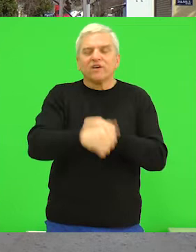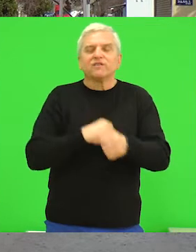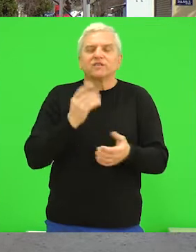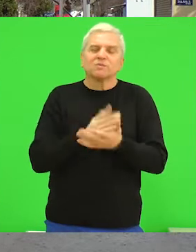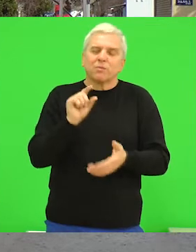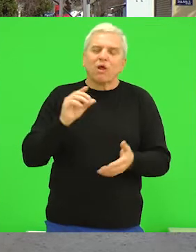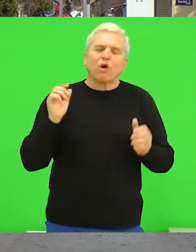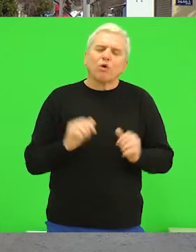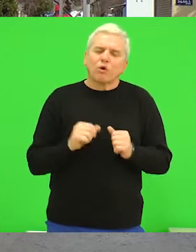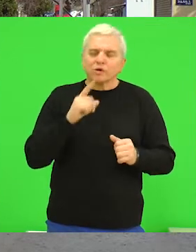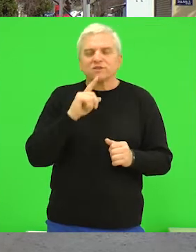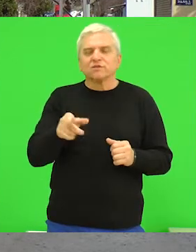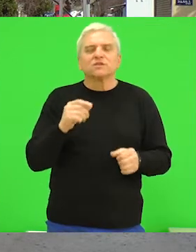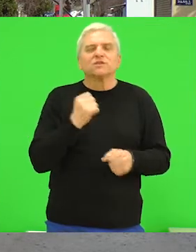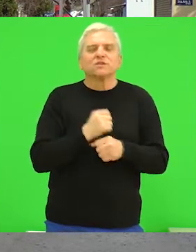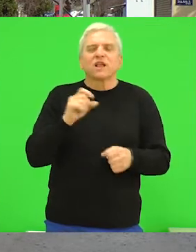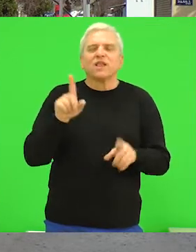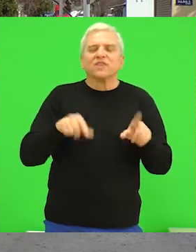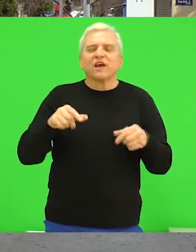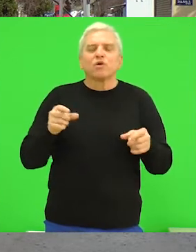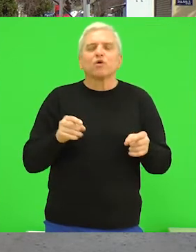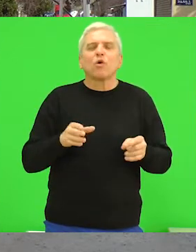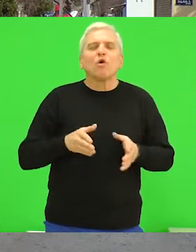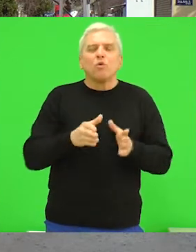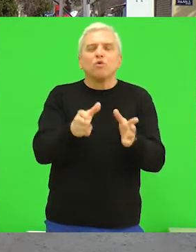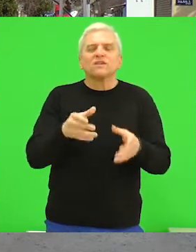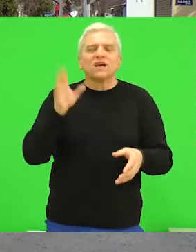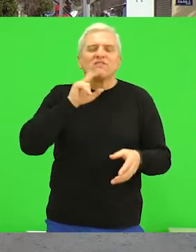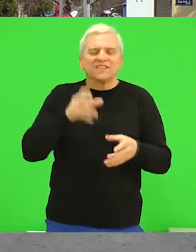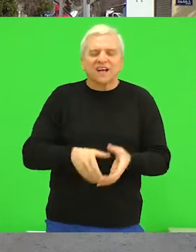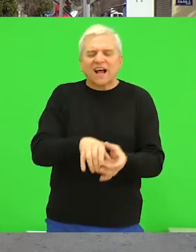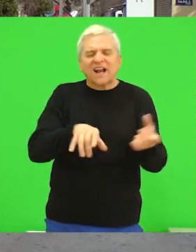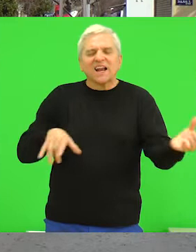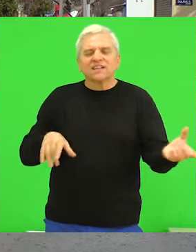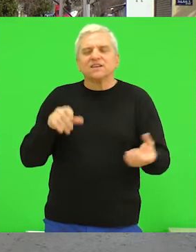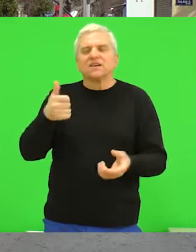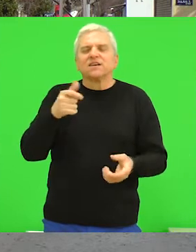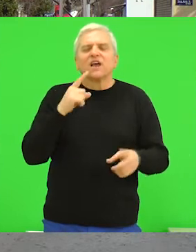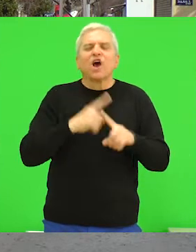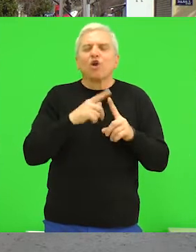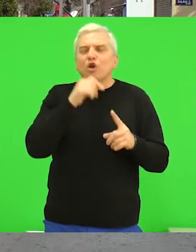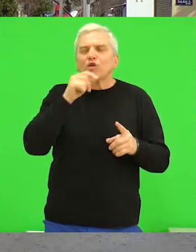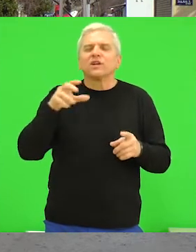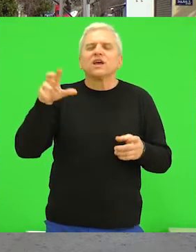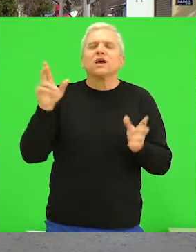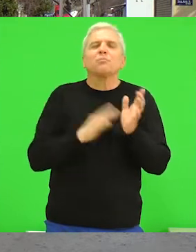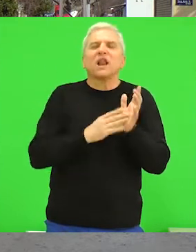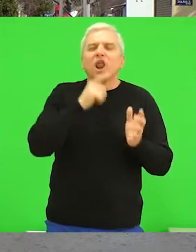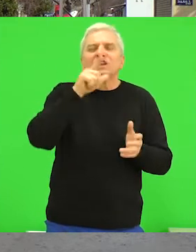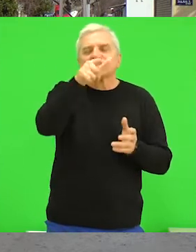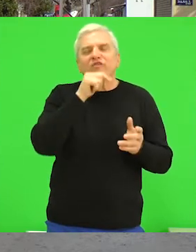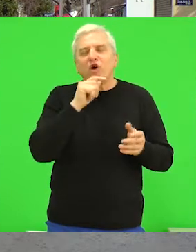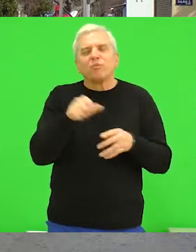godine ćemo biti skromniji, uradit ćemo nekoliko ulica što tiče kanalizacije, možda jedan hlorogen u Mileševu